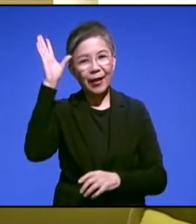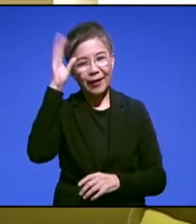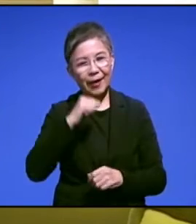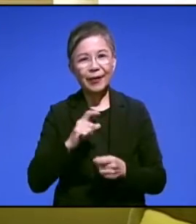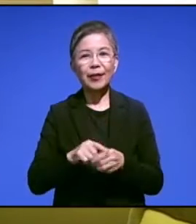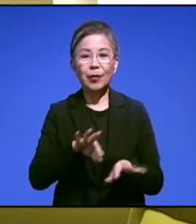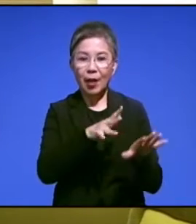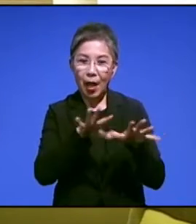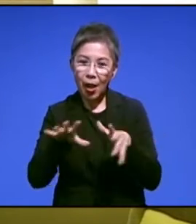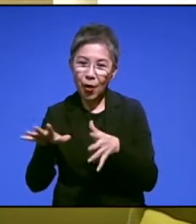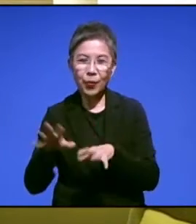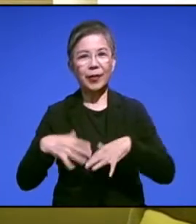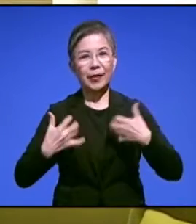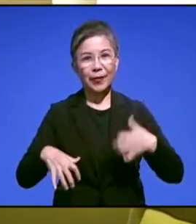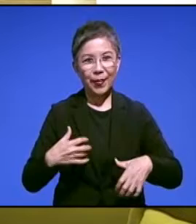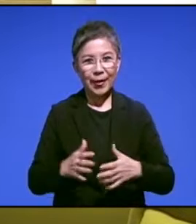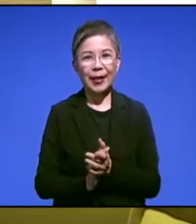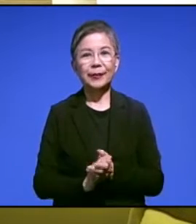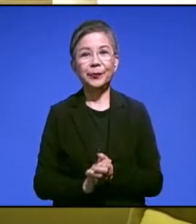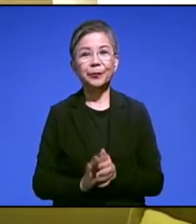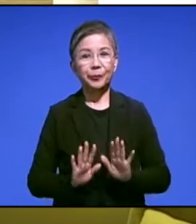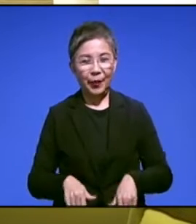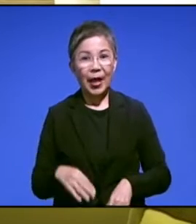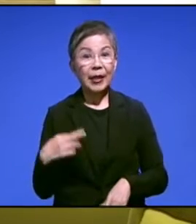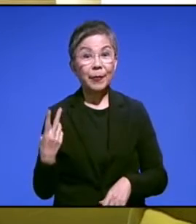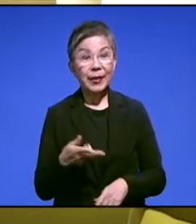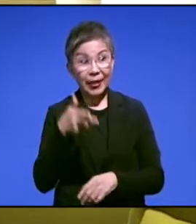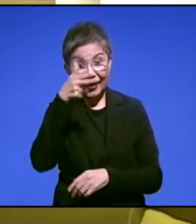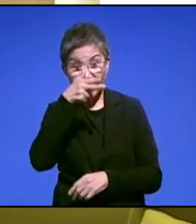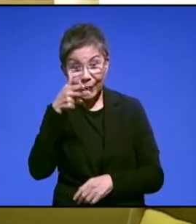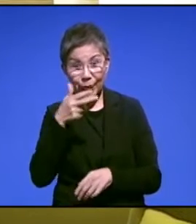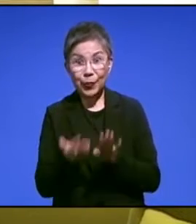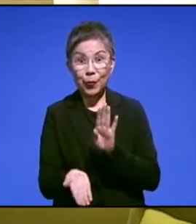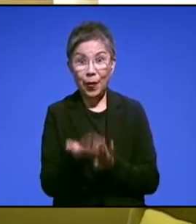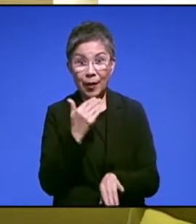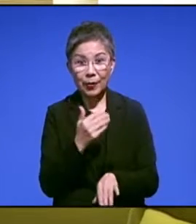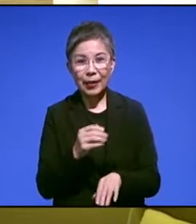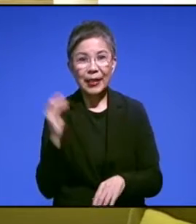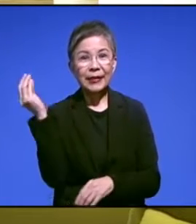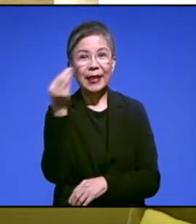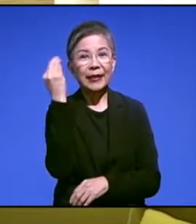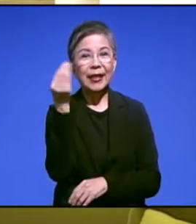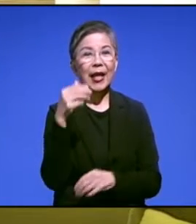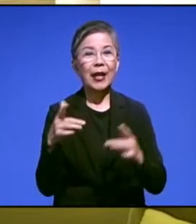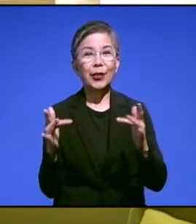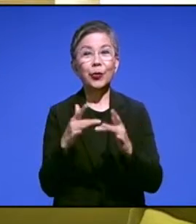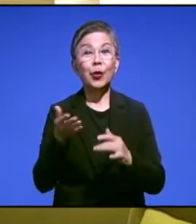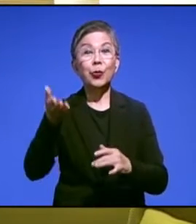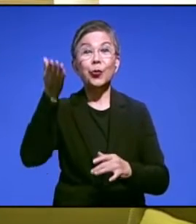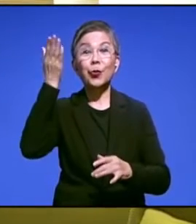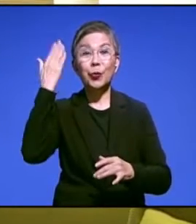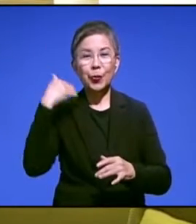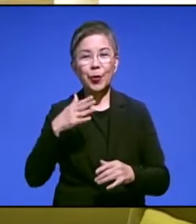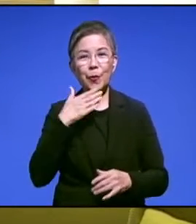biota laut, bahkan tentang tata surya. Kita pun masih bisa melihat video tayangan ulang jalan-jalan virtual di akun resmi sosial